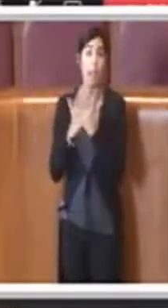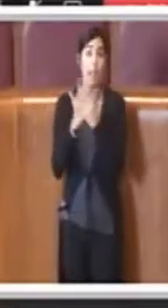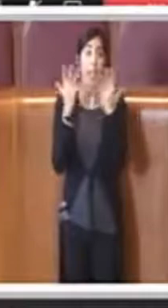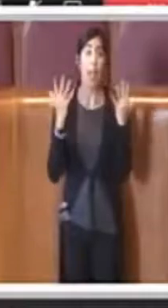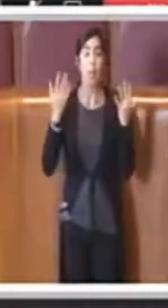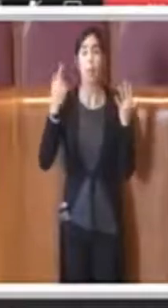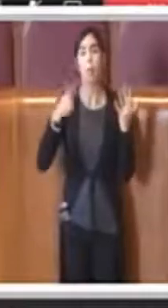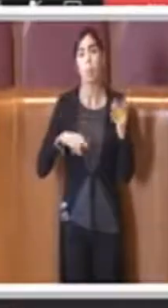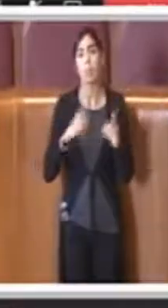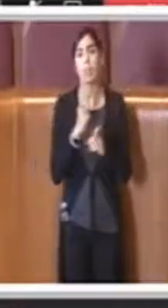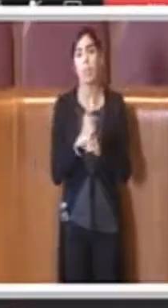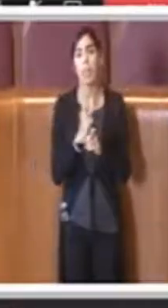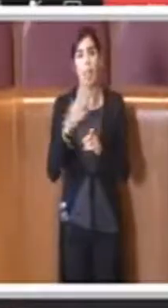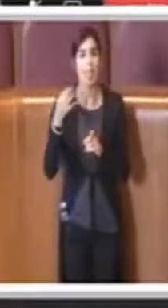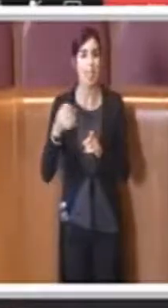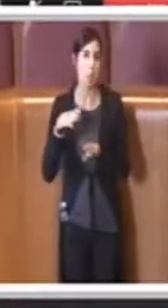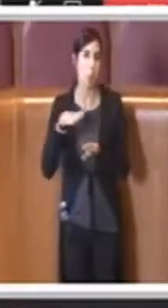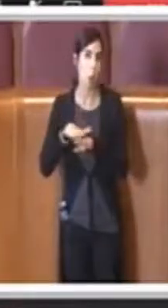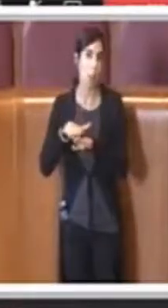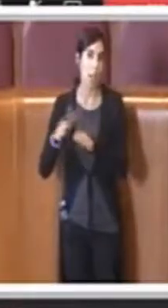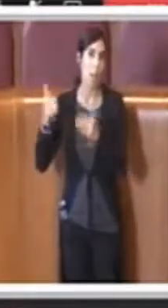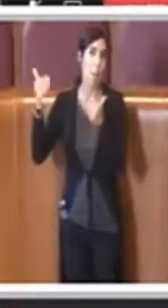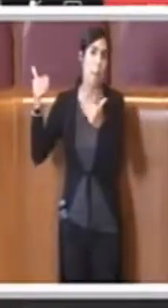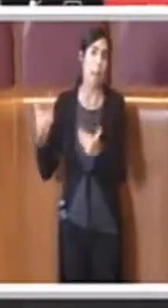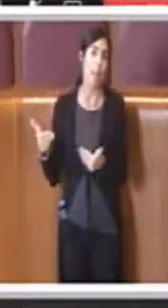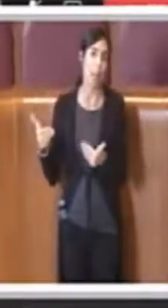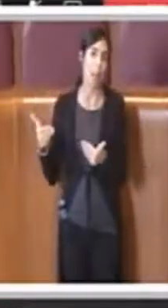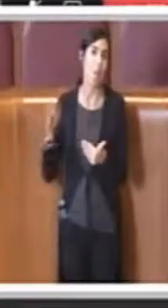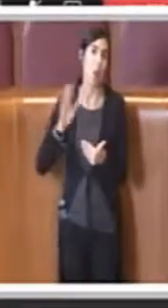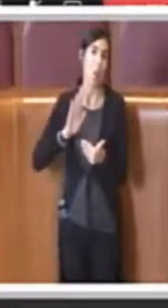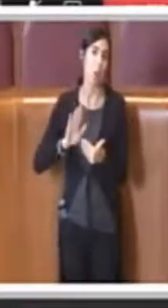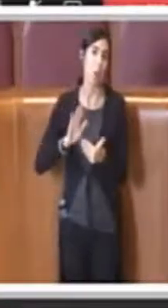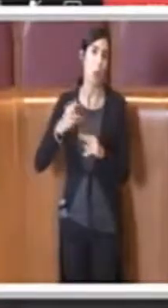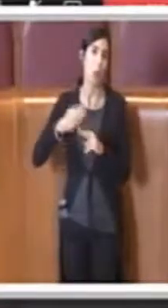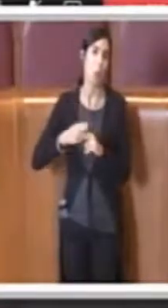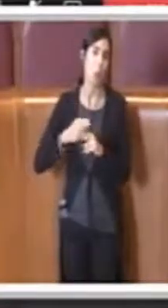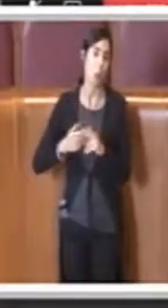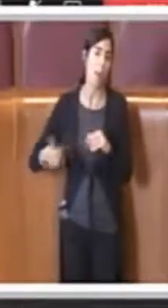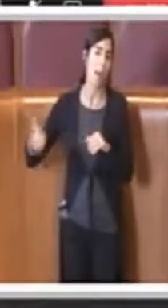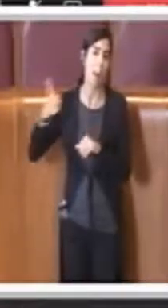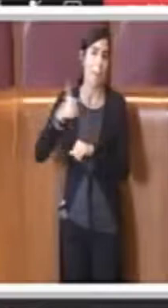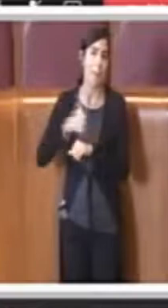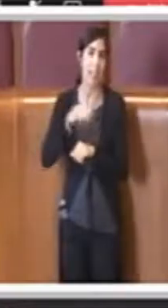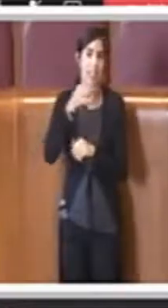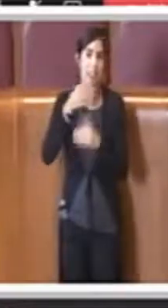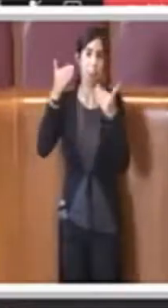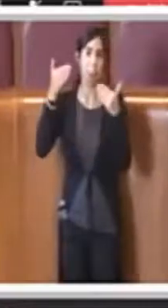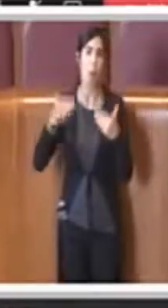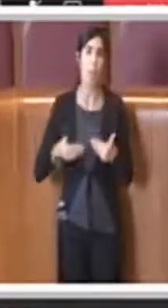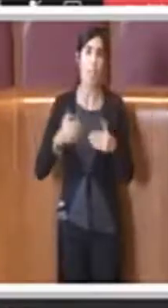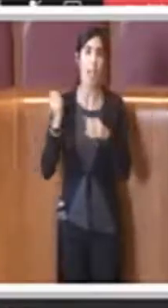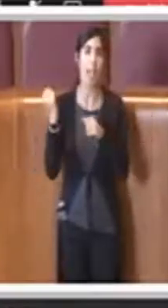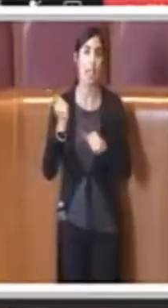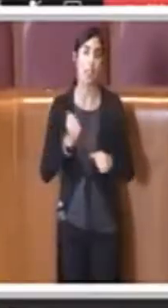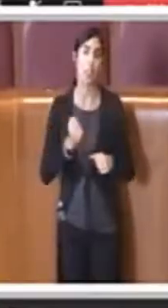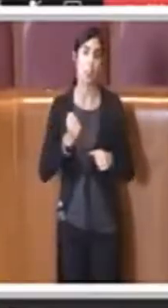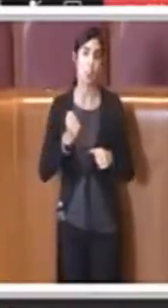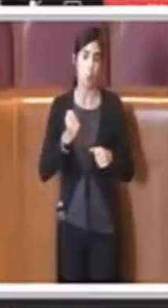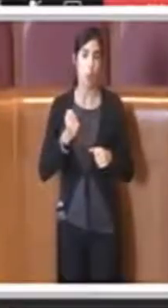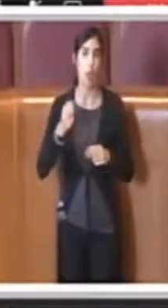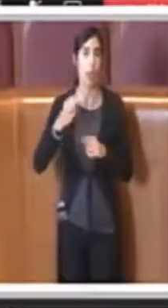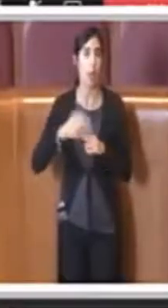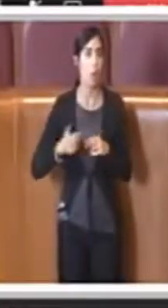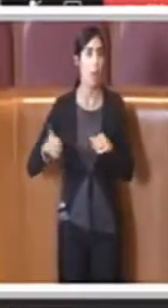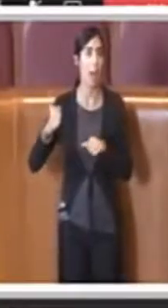avvenire sulla piattaforma di Roma Capitale, quindi sul portale istituzionale di Roma Capitale. Su questo